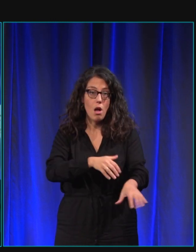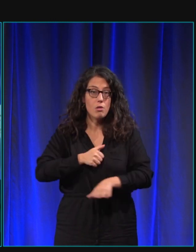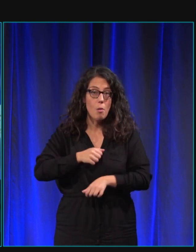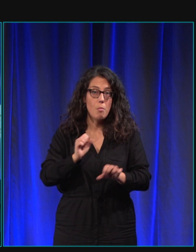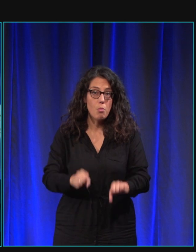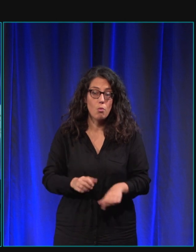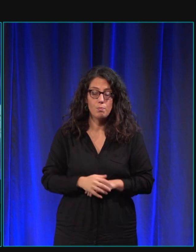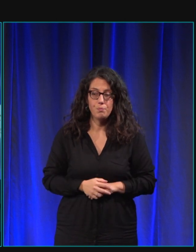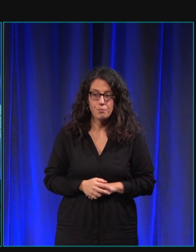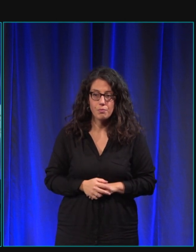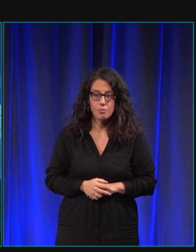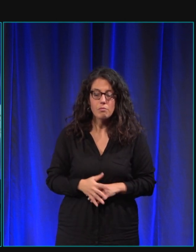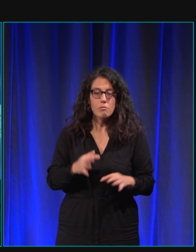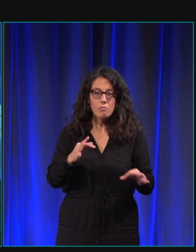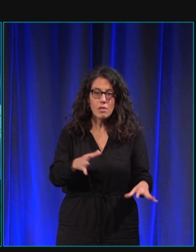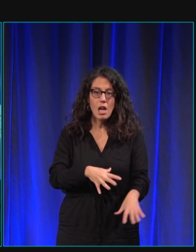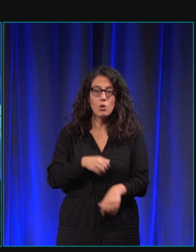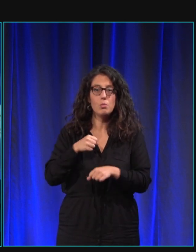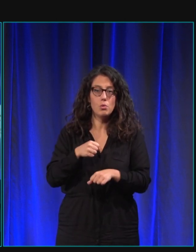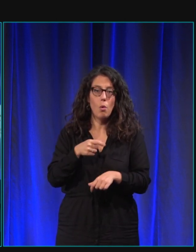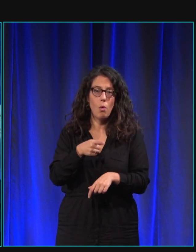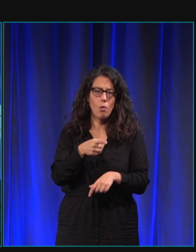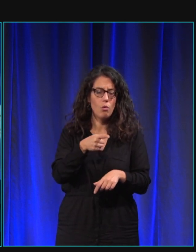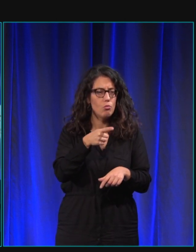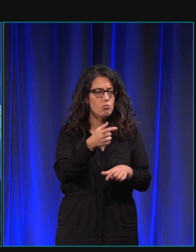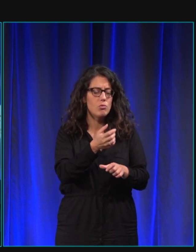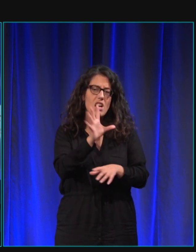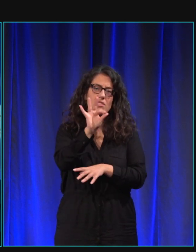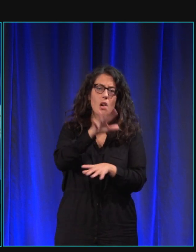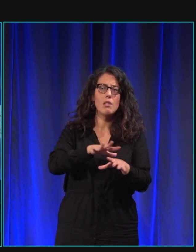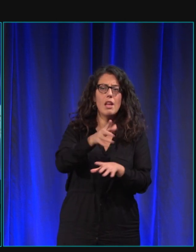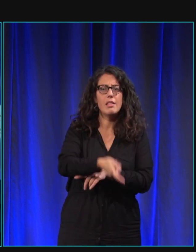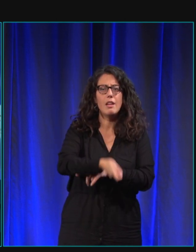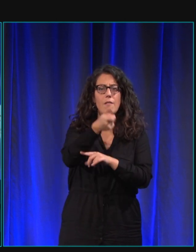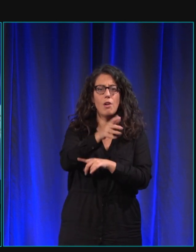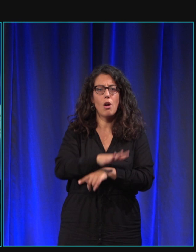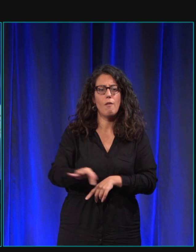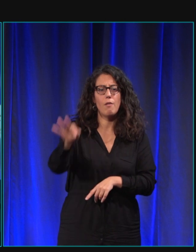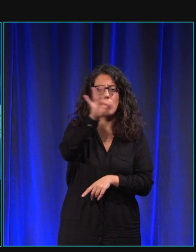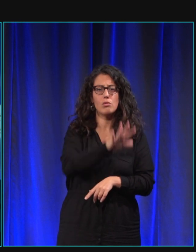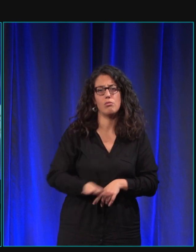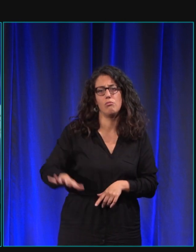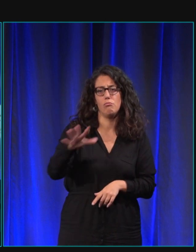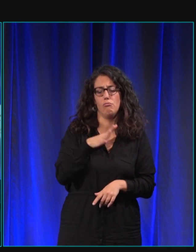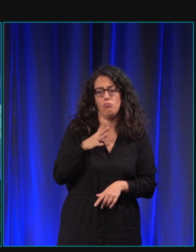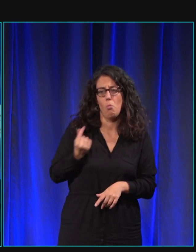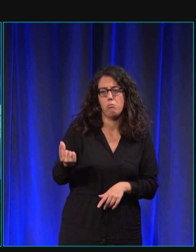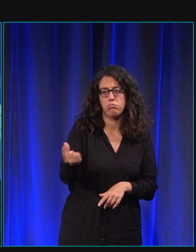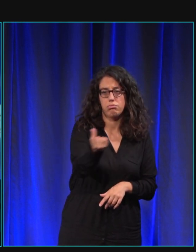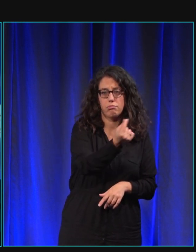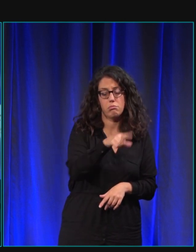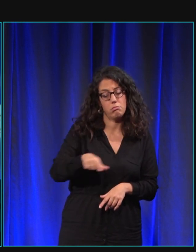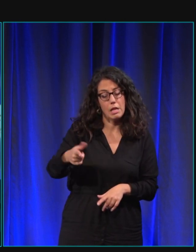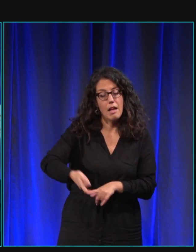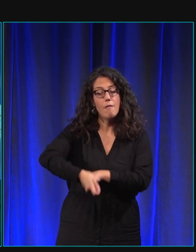pour ce qui est de l'adoption nous on travaille avec une cinquantaine d'éleveurs en France on travaille avec des éleveurs qui sont tous des éleveurs